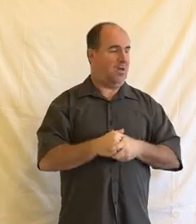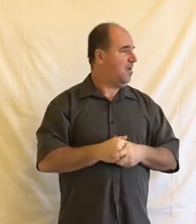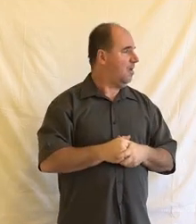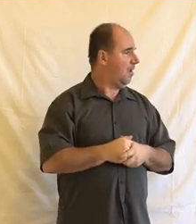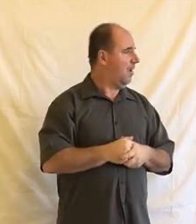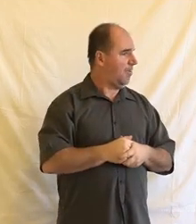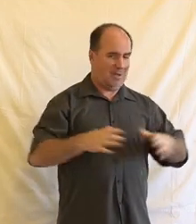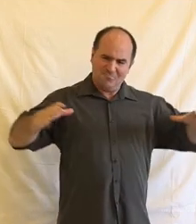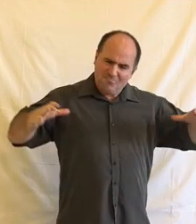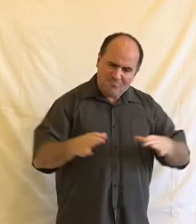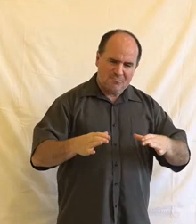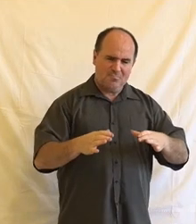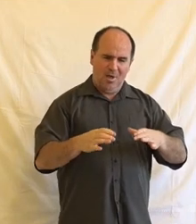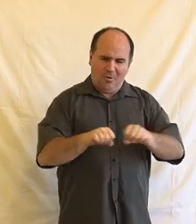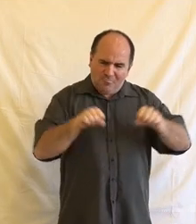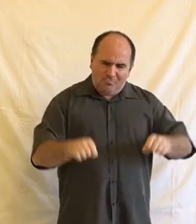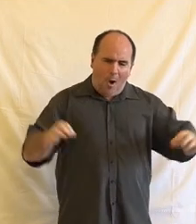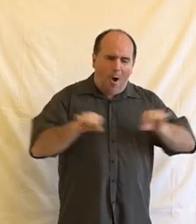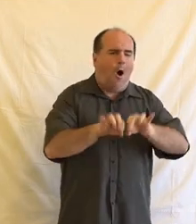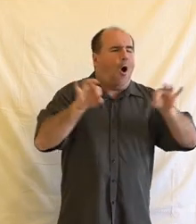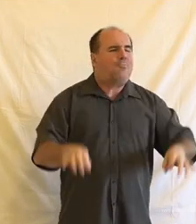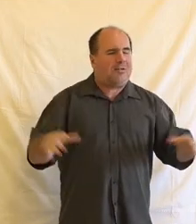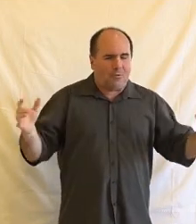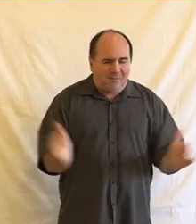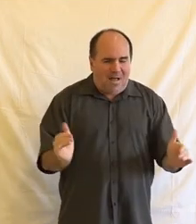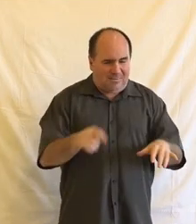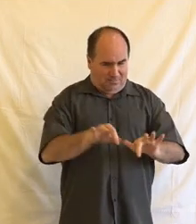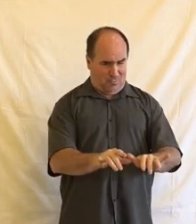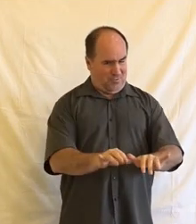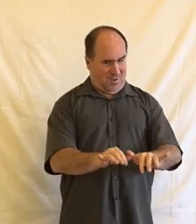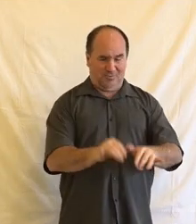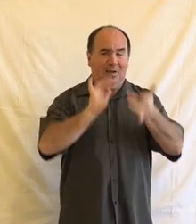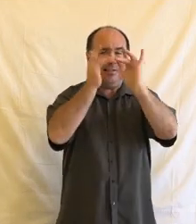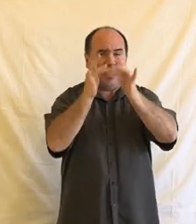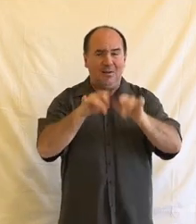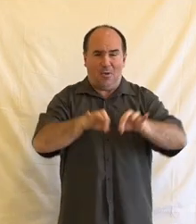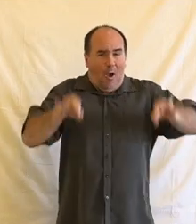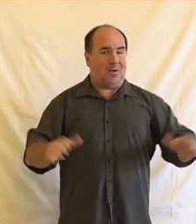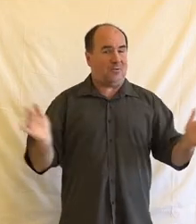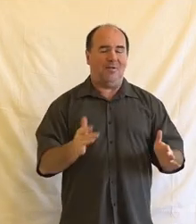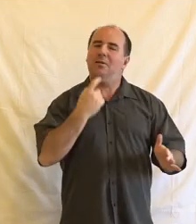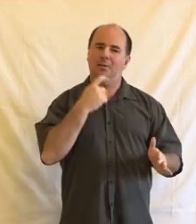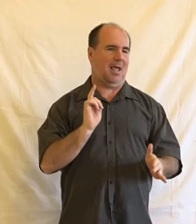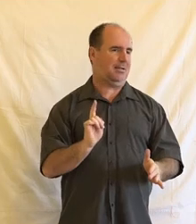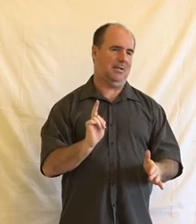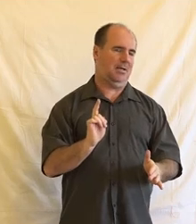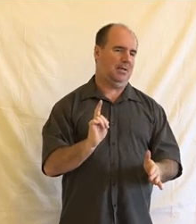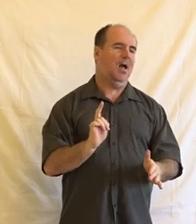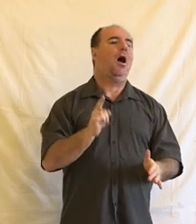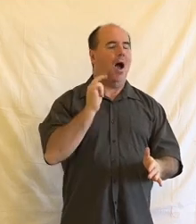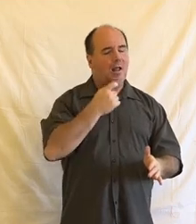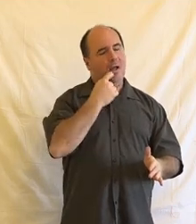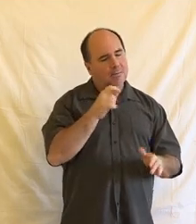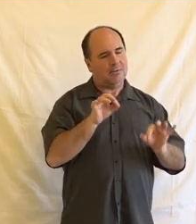se mohli dále rozvíjet, abychom mohli opravdu ty inovace používat, ale zároveň se snažit je nastavit tak, abychom ošetřili